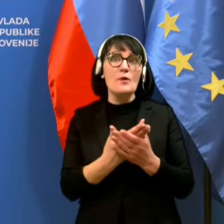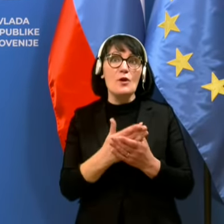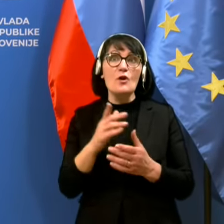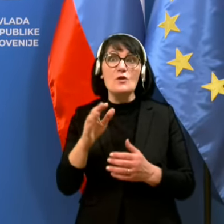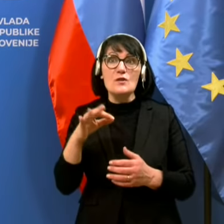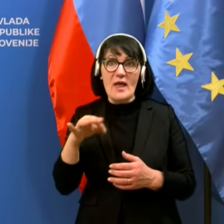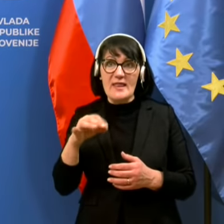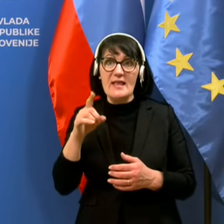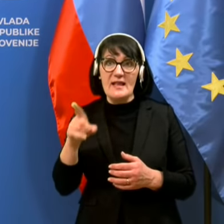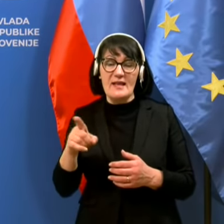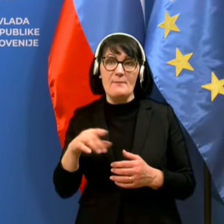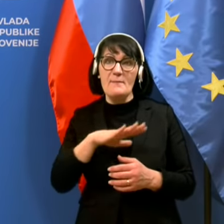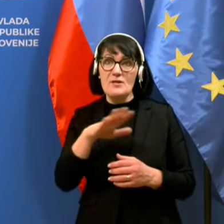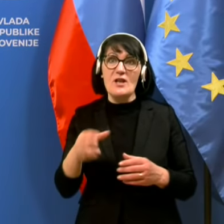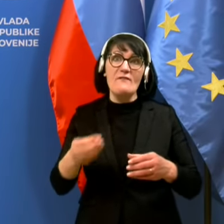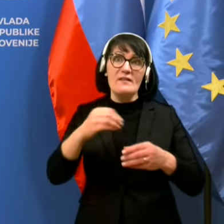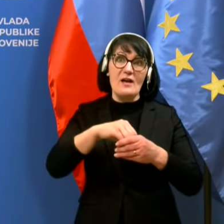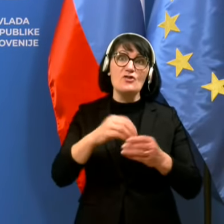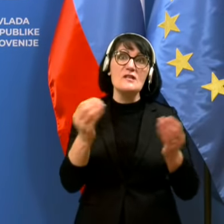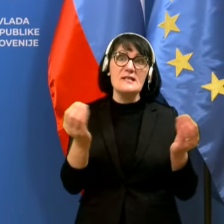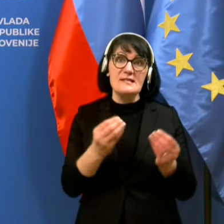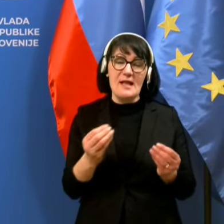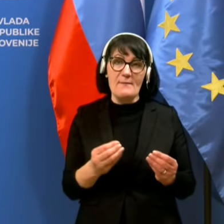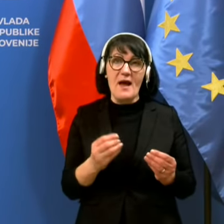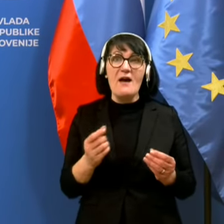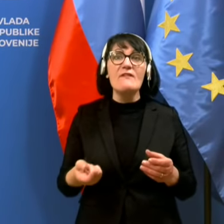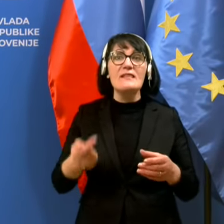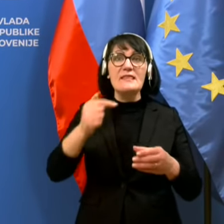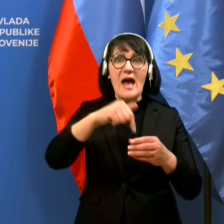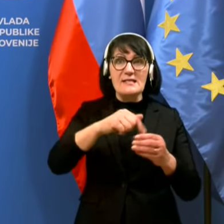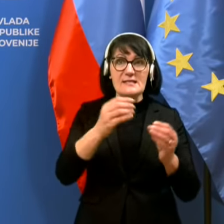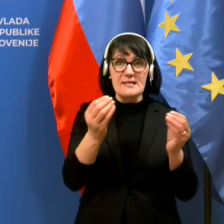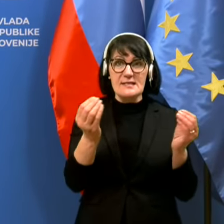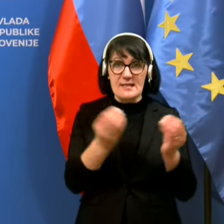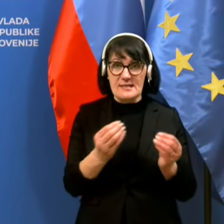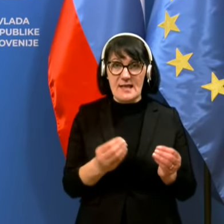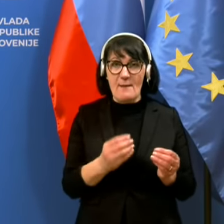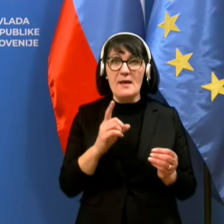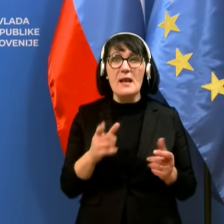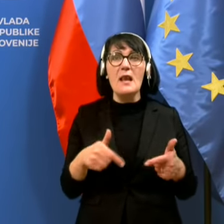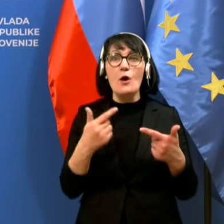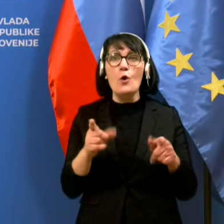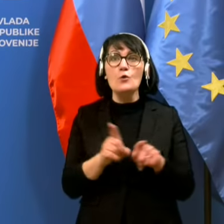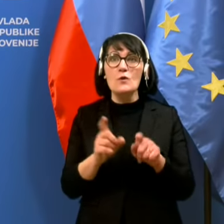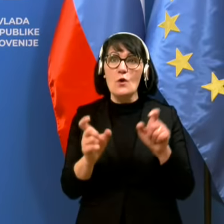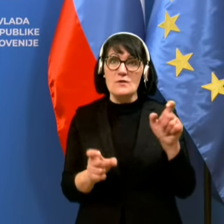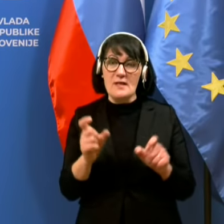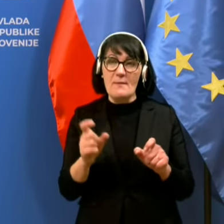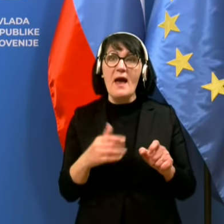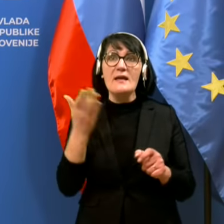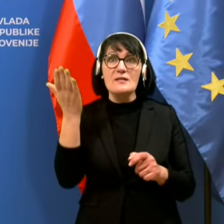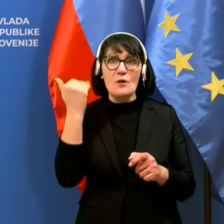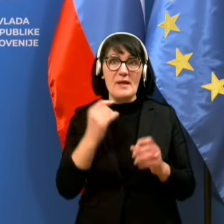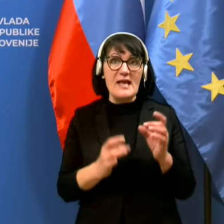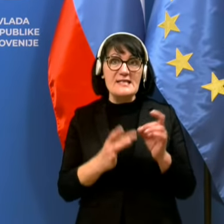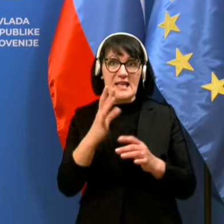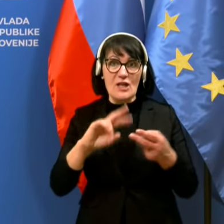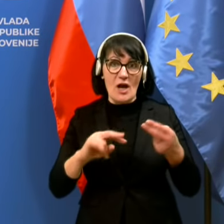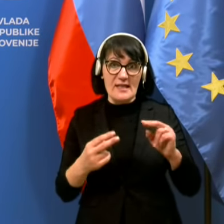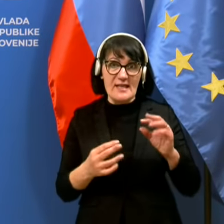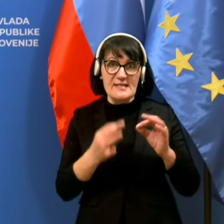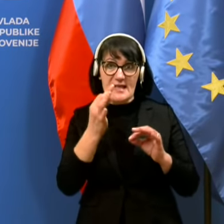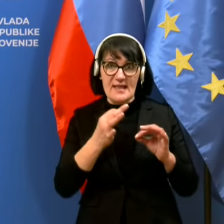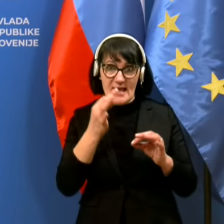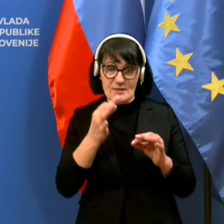prišle v naš sistem. Bi lahko prišle v ta sistem tudi osebe, ki so bile potrjene s HGT-testom, torej s hitrim